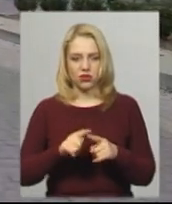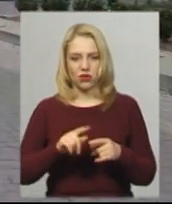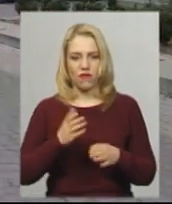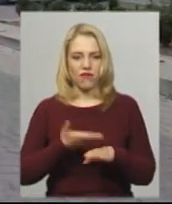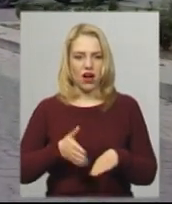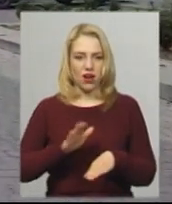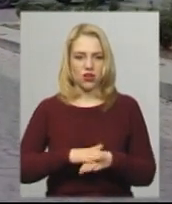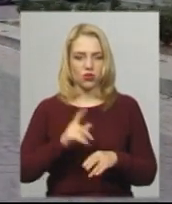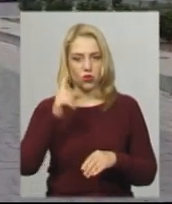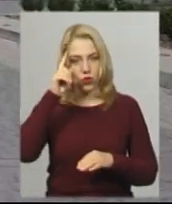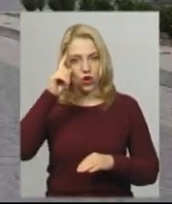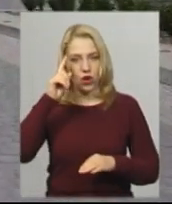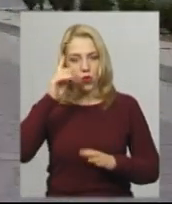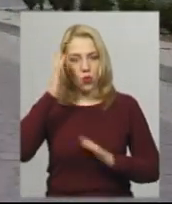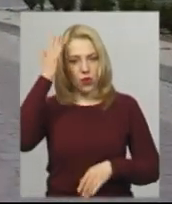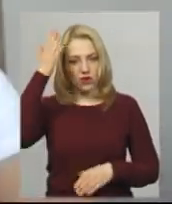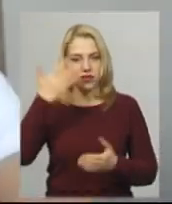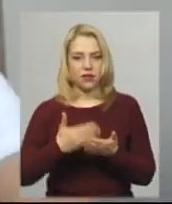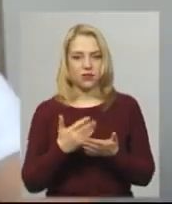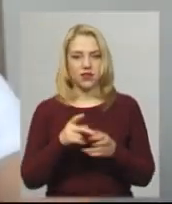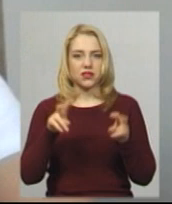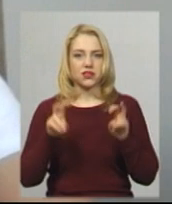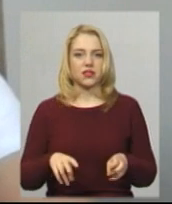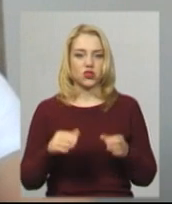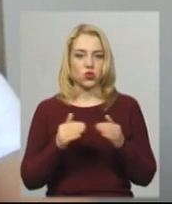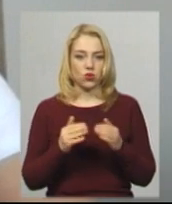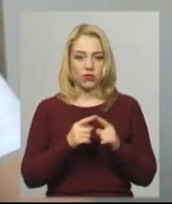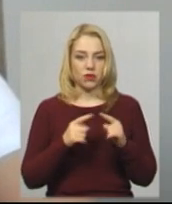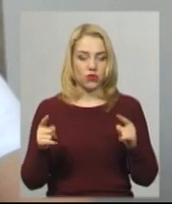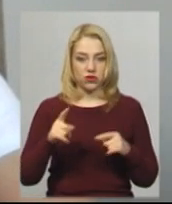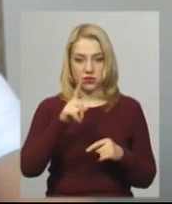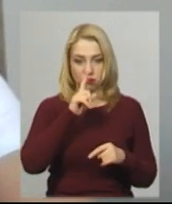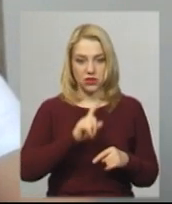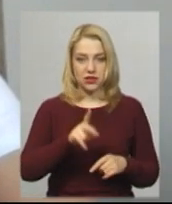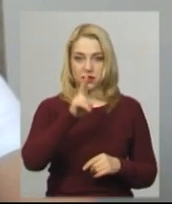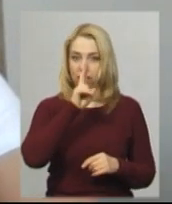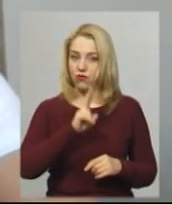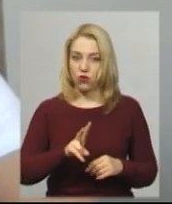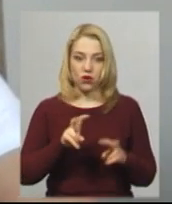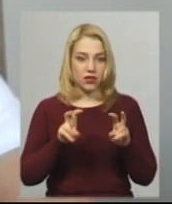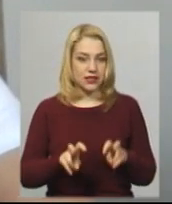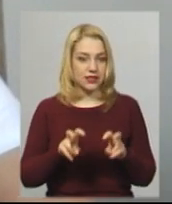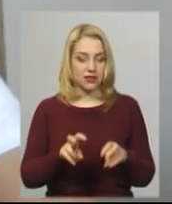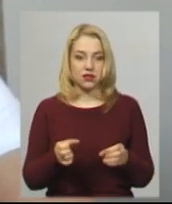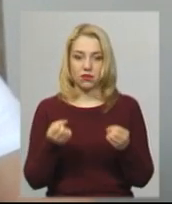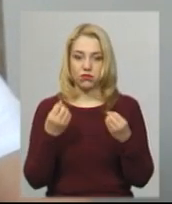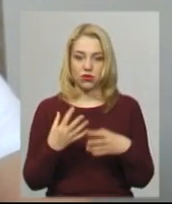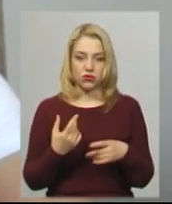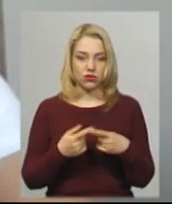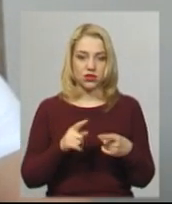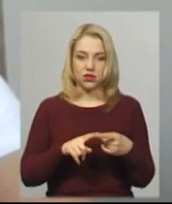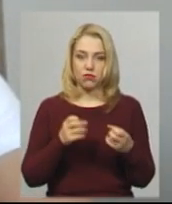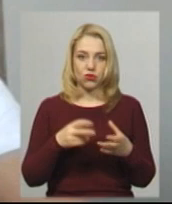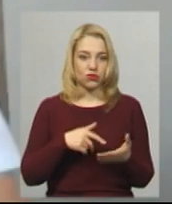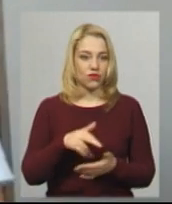уявити себе. Якщо ти, наприклад, сидиш вдома протягом місяця-дво, то сидіти просто, це просто потім